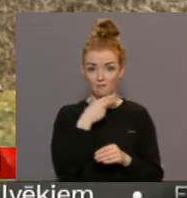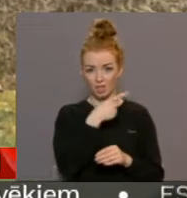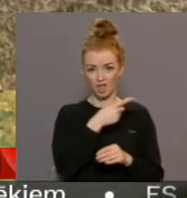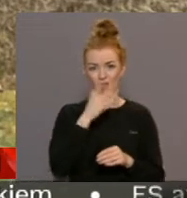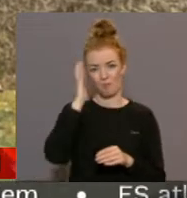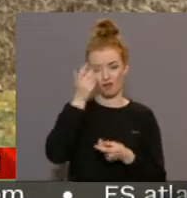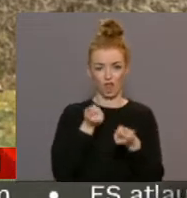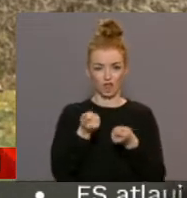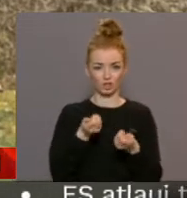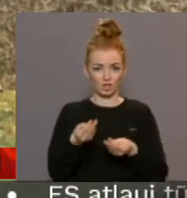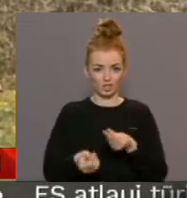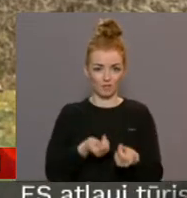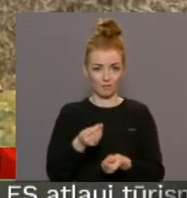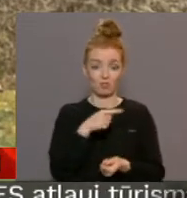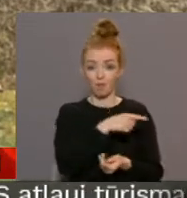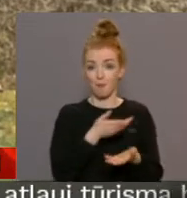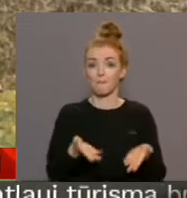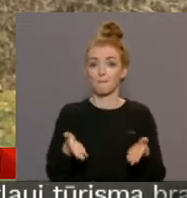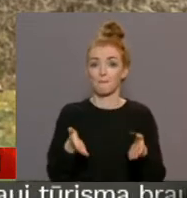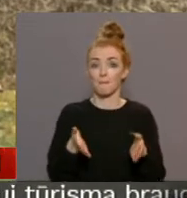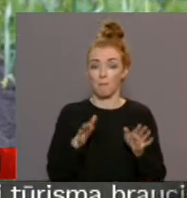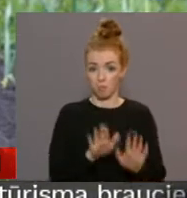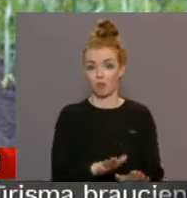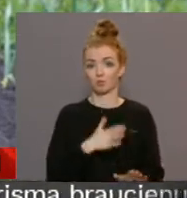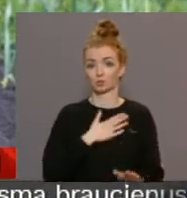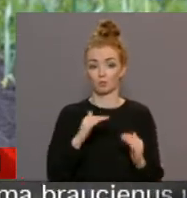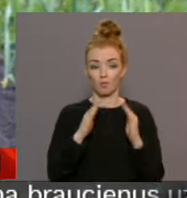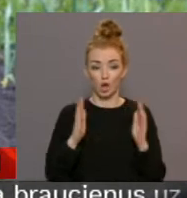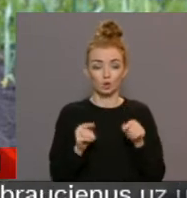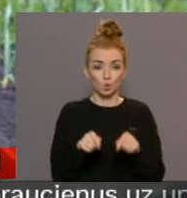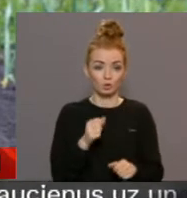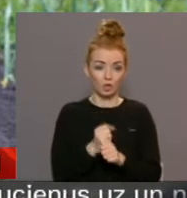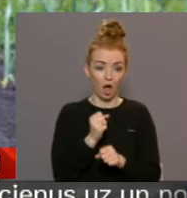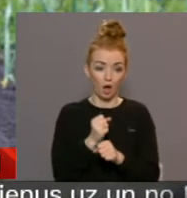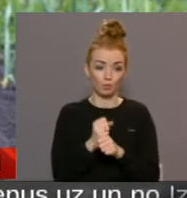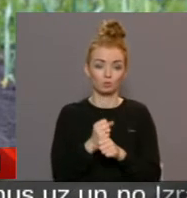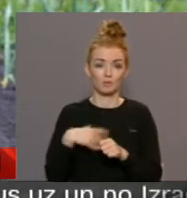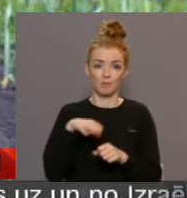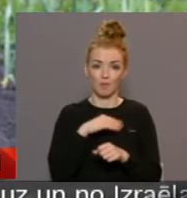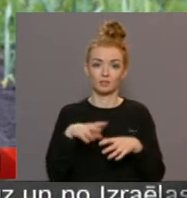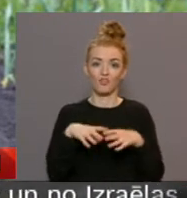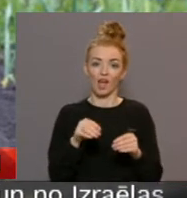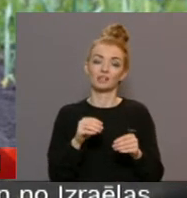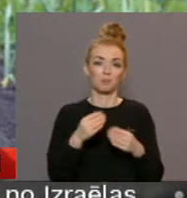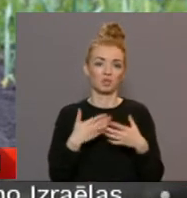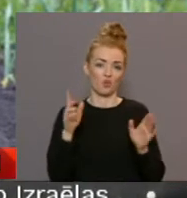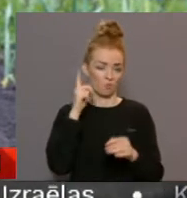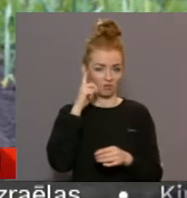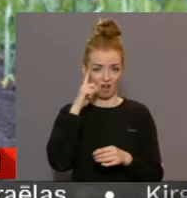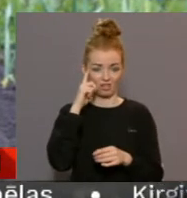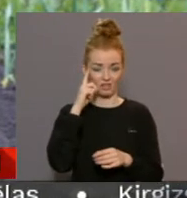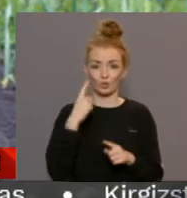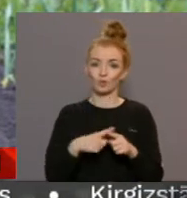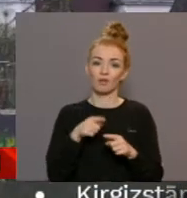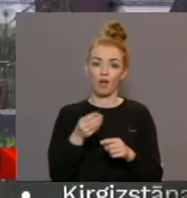izdevums, tā paliks mājai. Šos darbus, kas ir, mēs tos veicam sabiedriskā kārtā. Līdz ar to